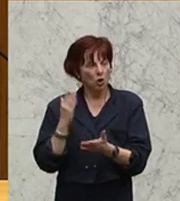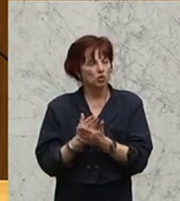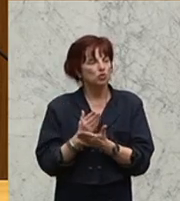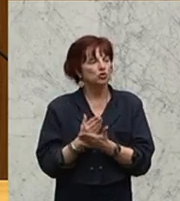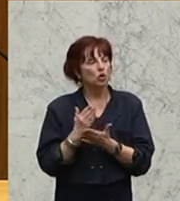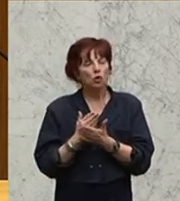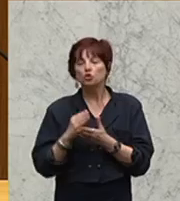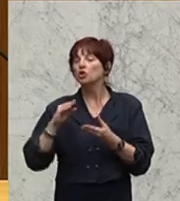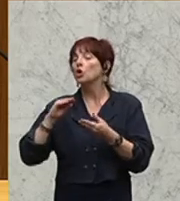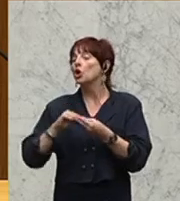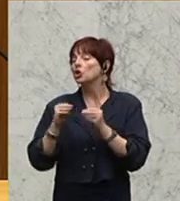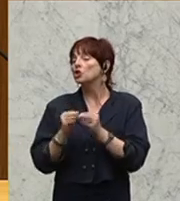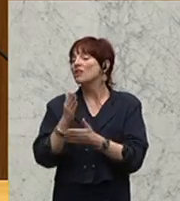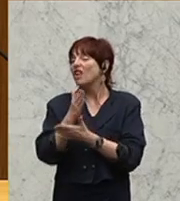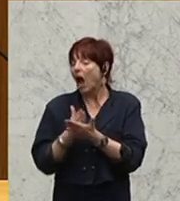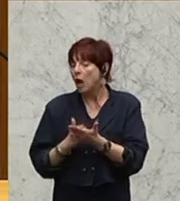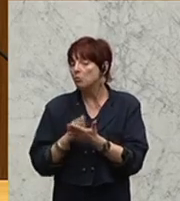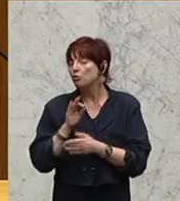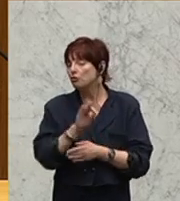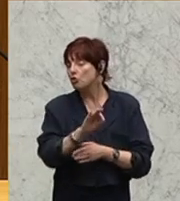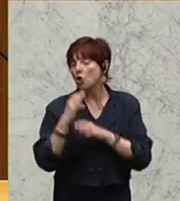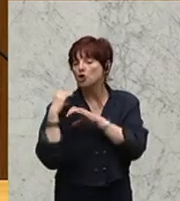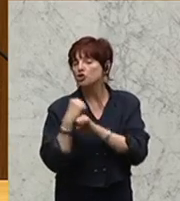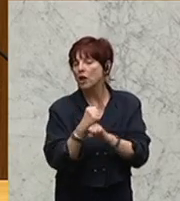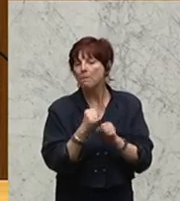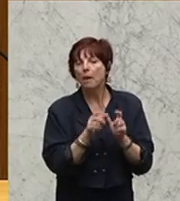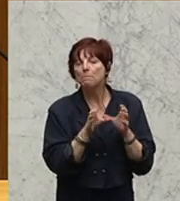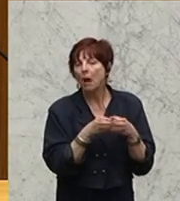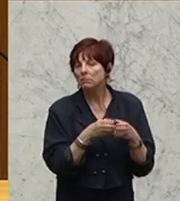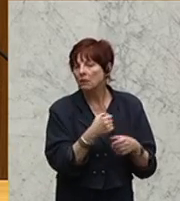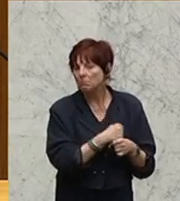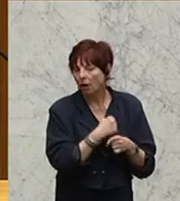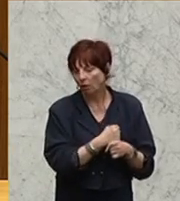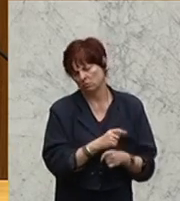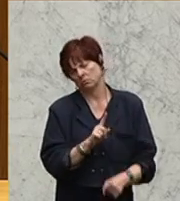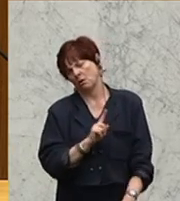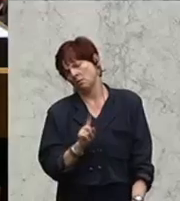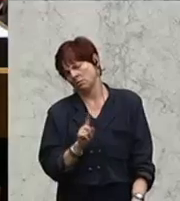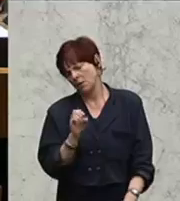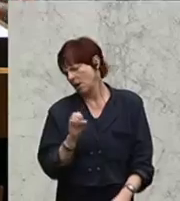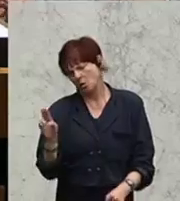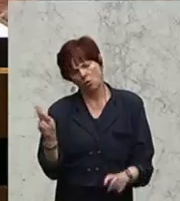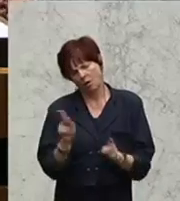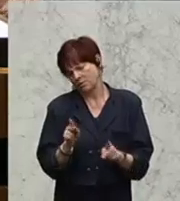der Schlepper erledigen würde, meine Damen und Herren. Und das kann sicherlich nicht in unserem Interesse sein.